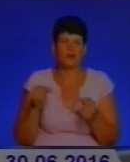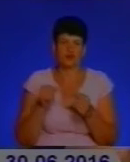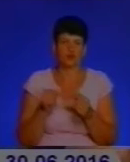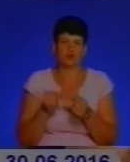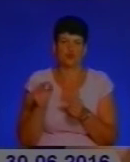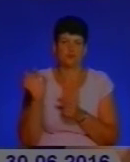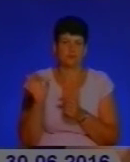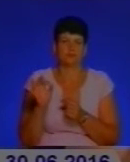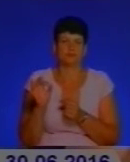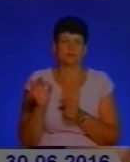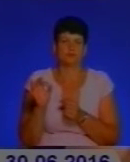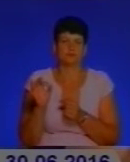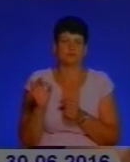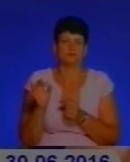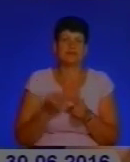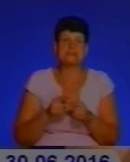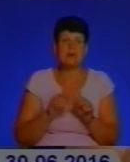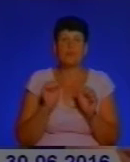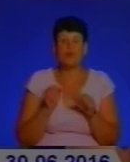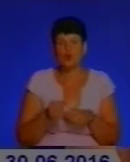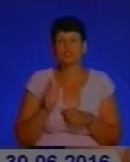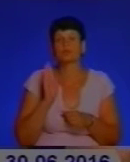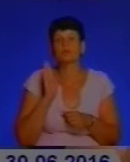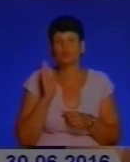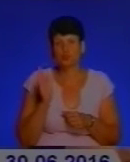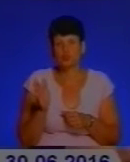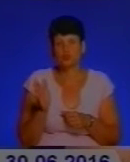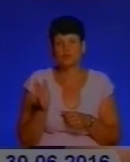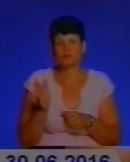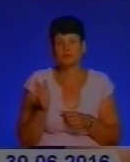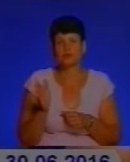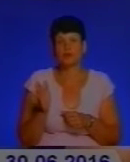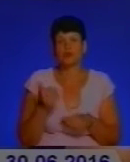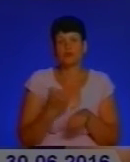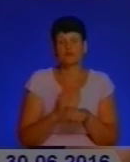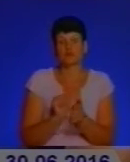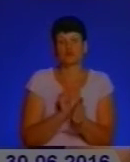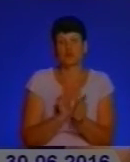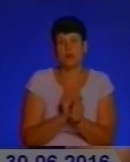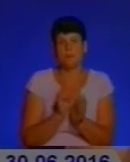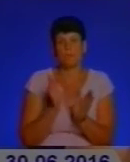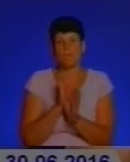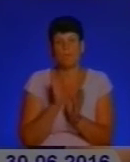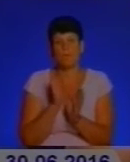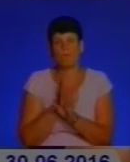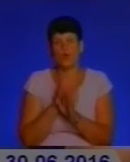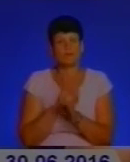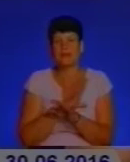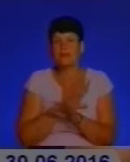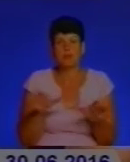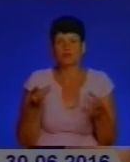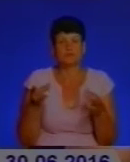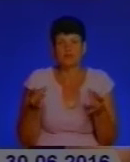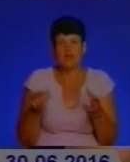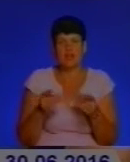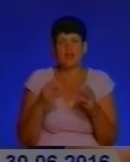показників. Це може бути як і, головне, щоб була суха погода, не було вологу і вогонь